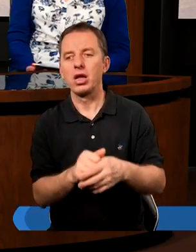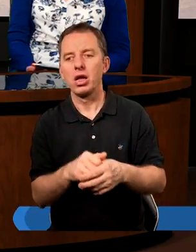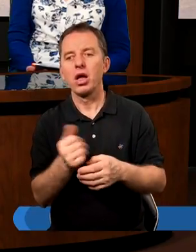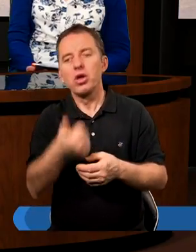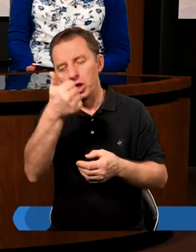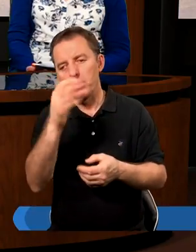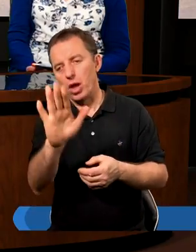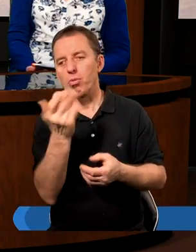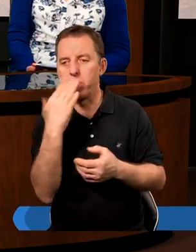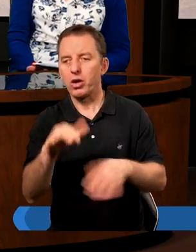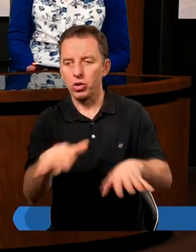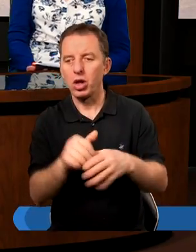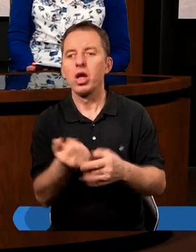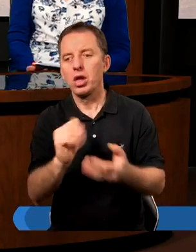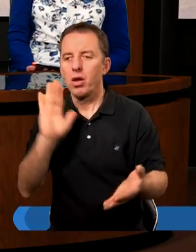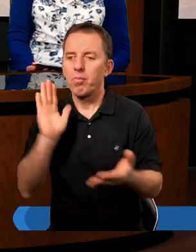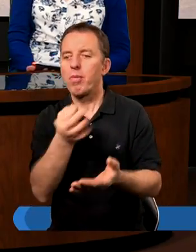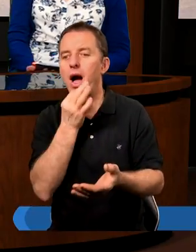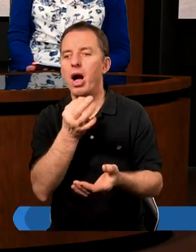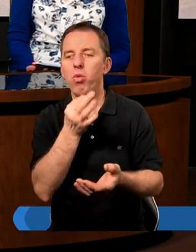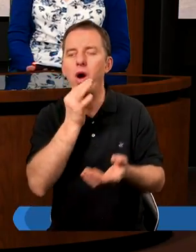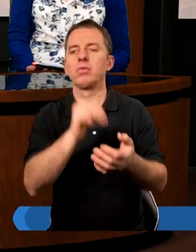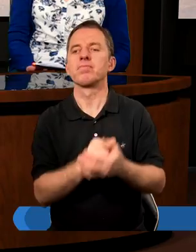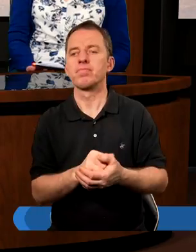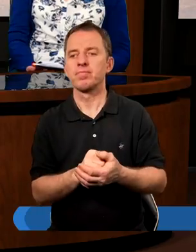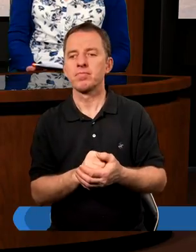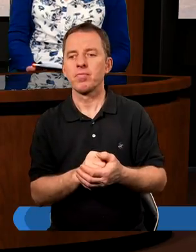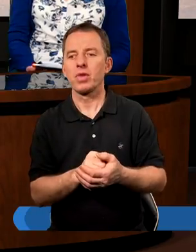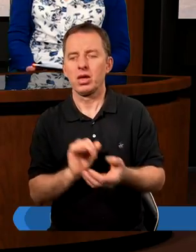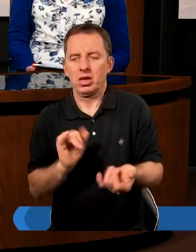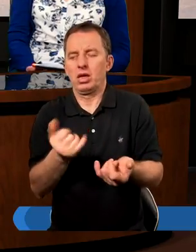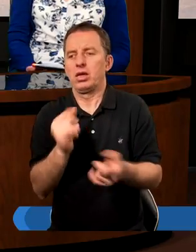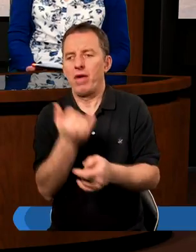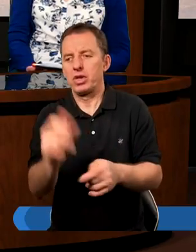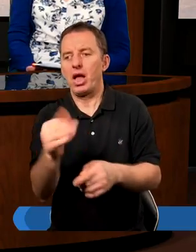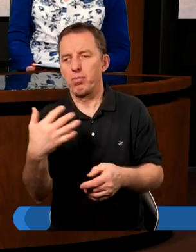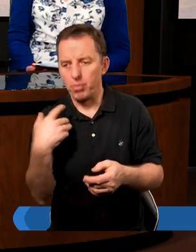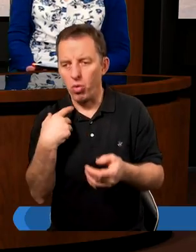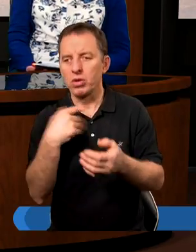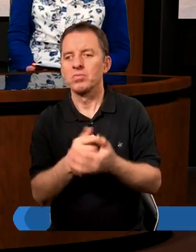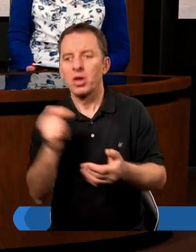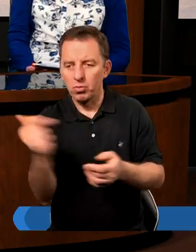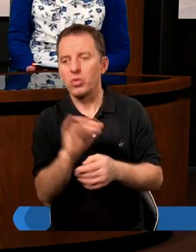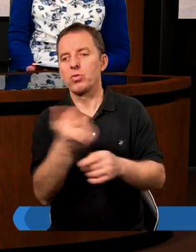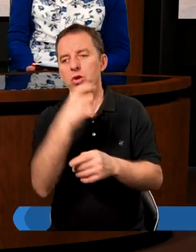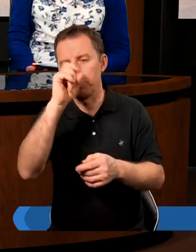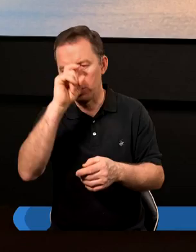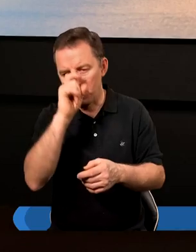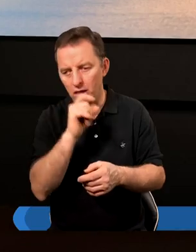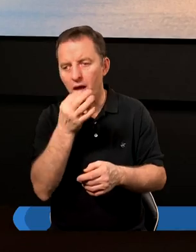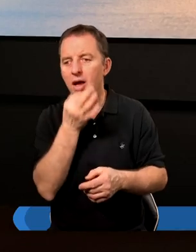Jedni mają bardzo dużo, inni mają mało. Zawsze tak było. To też nie musi być złe.